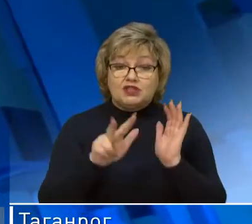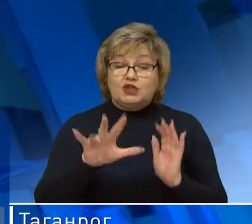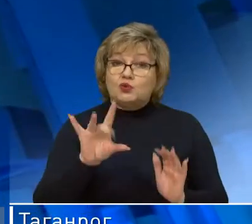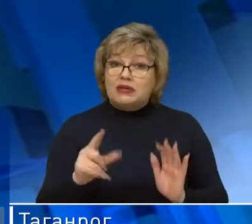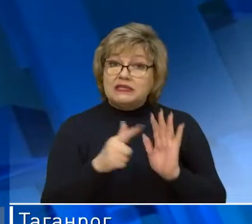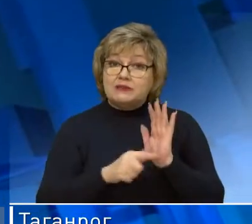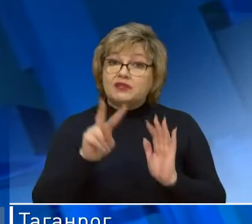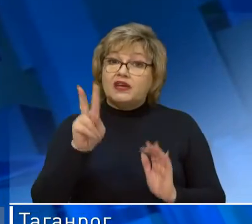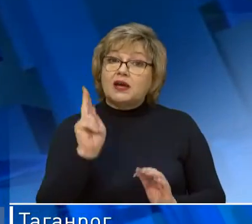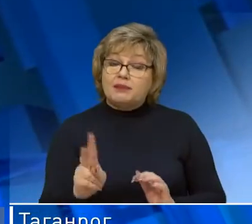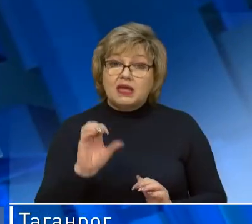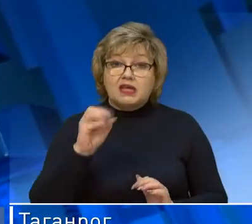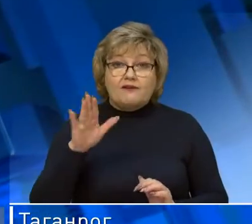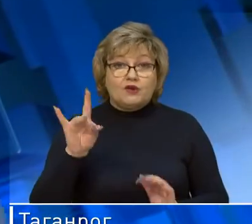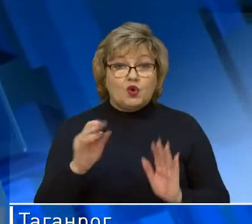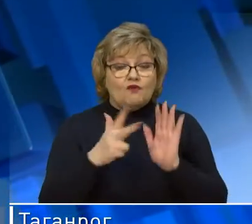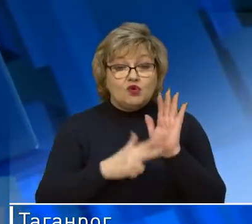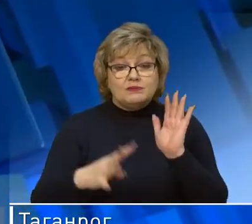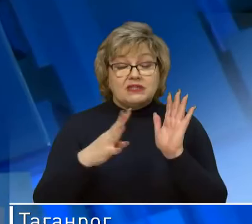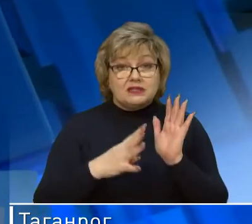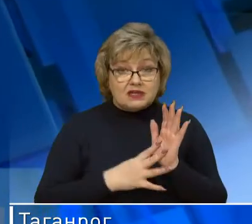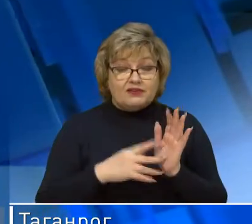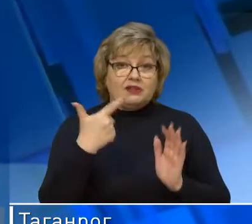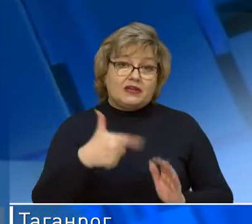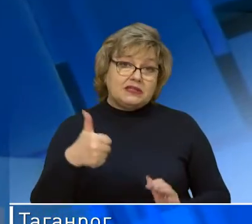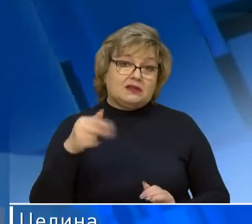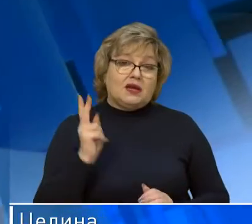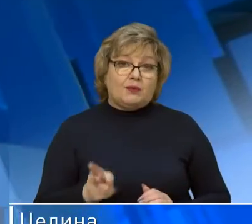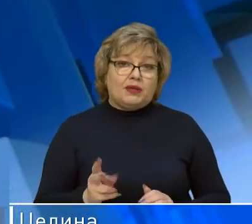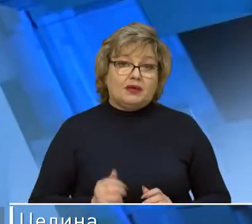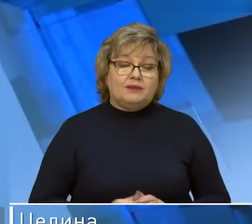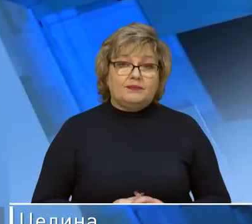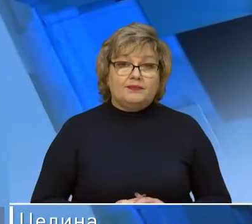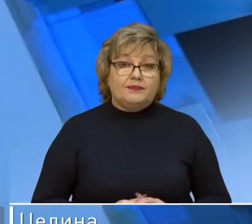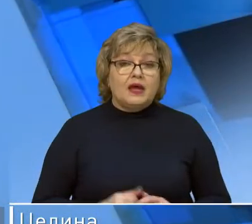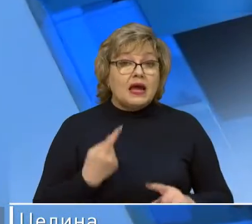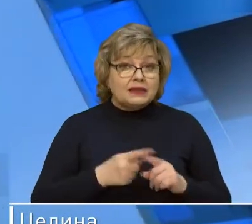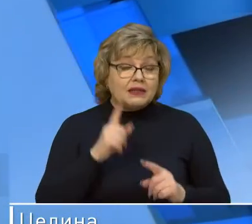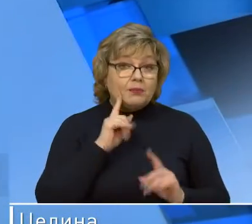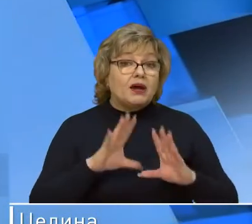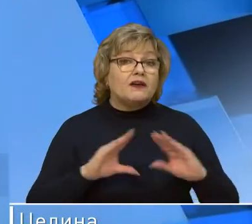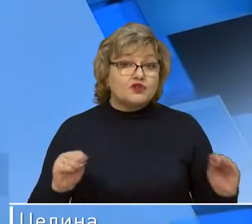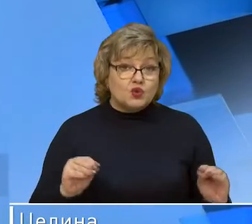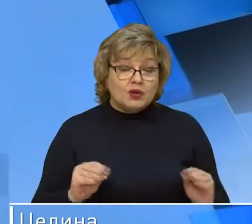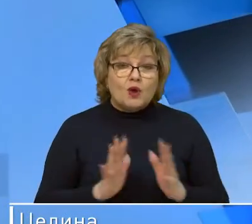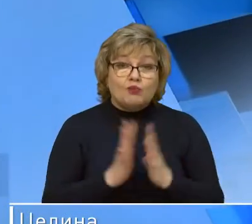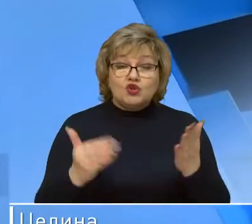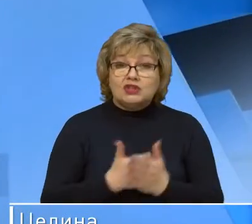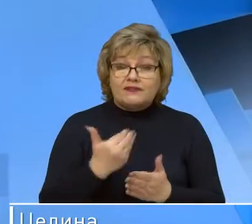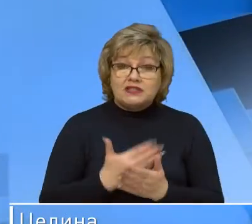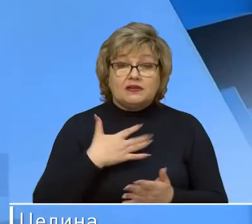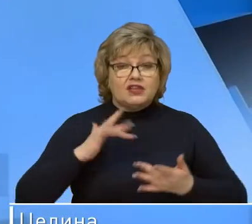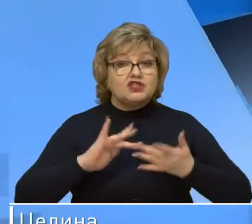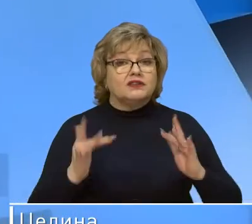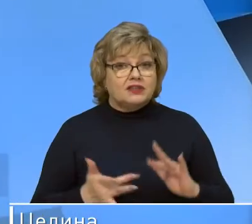,72 рубля, евро 89,21 рубля. На этом пока все. Еще больше новостей в